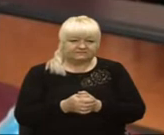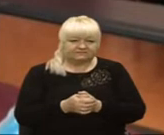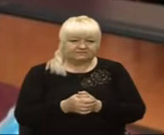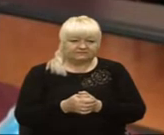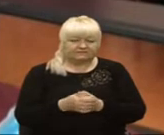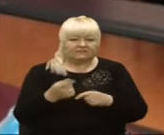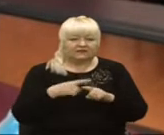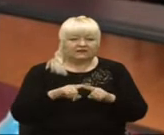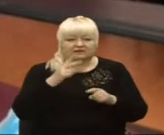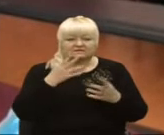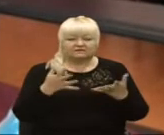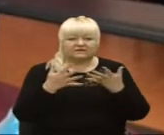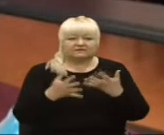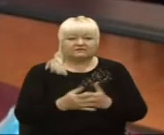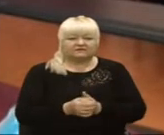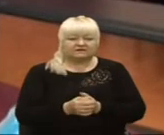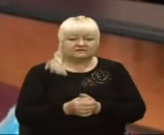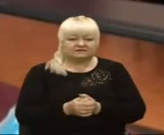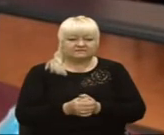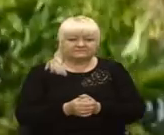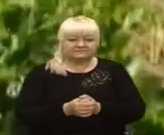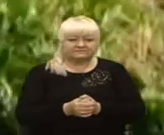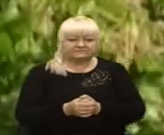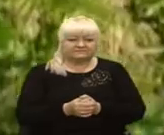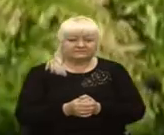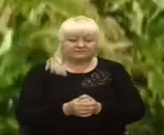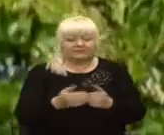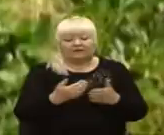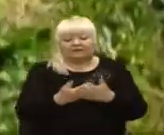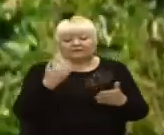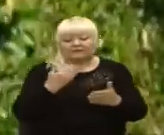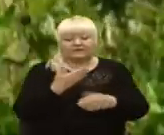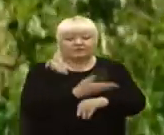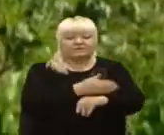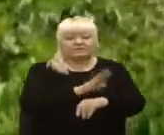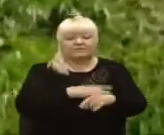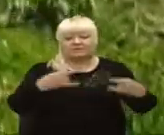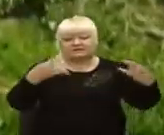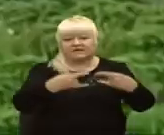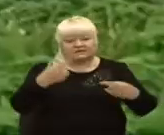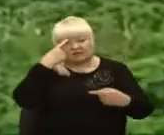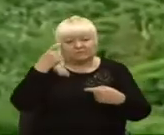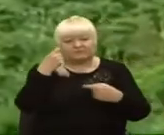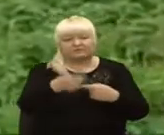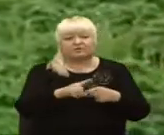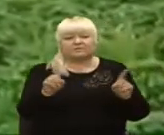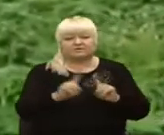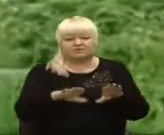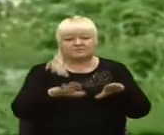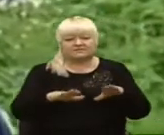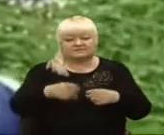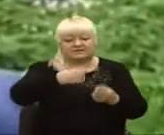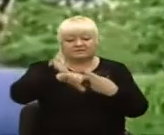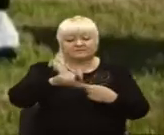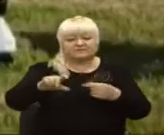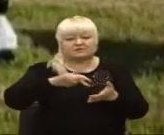організовувати масові чартери на вивозення українців. Напередодні польський телеканал ТІВІПі повідомив, що місцеві бізнесмени готують